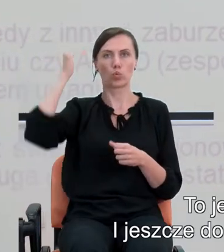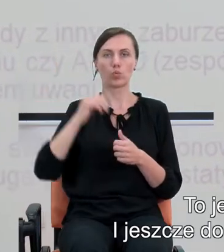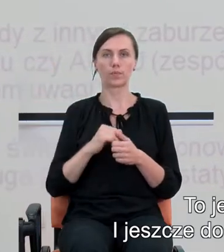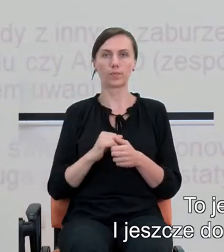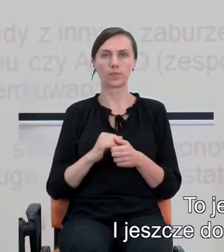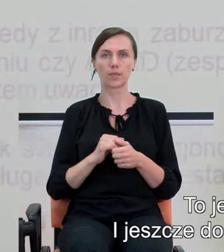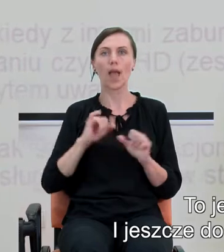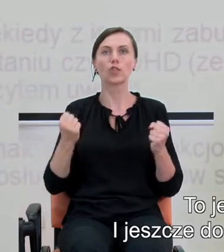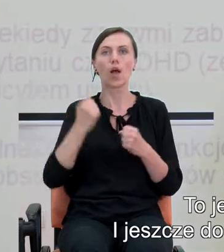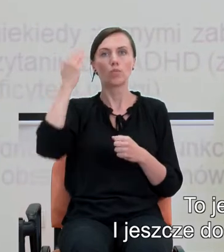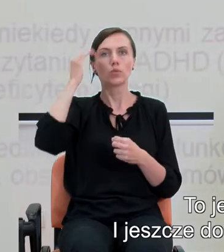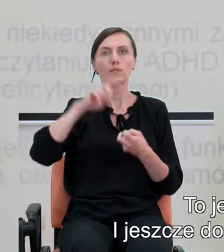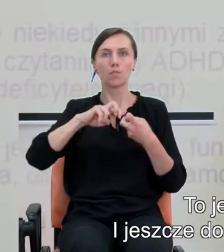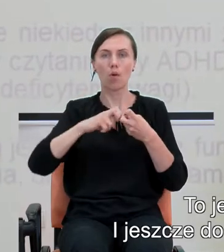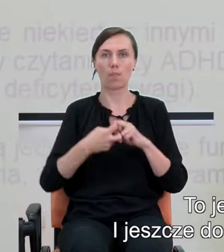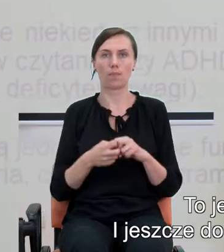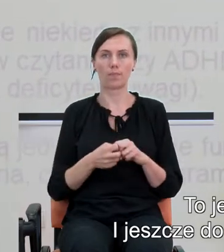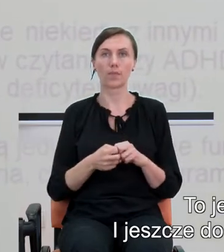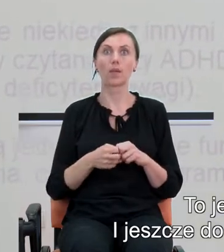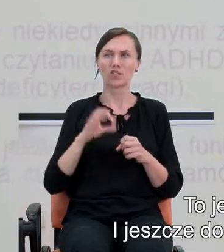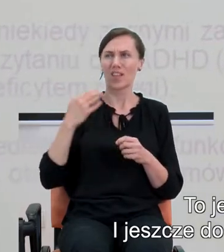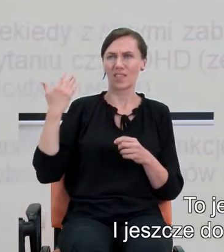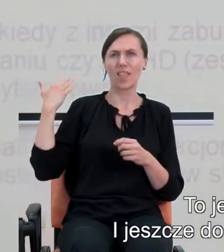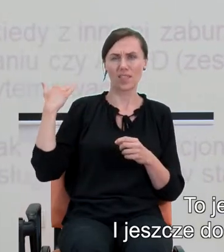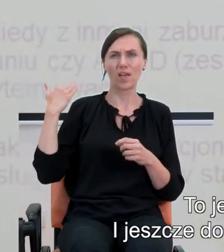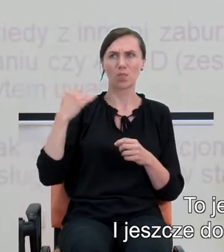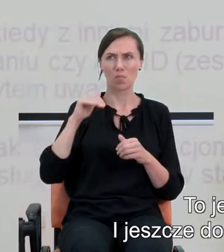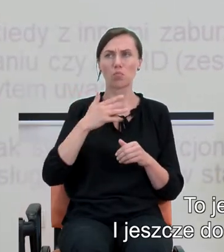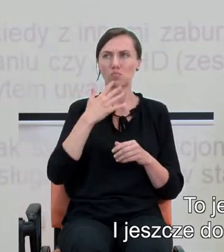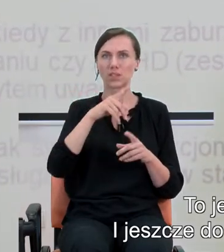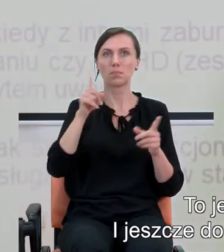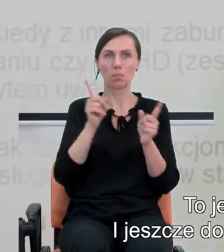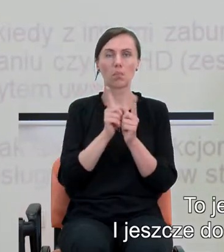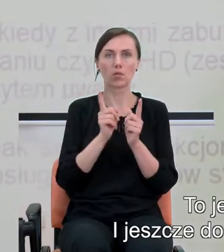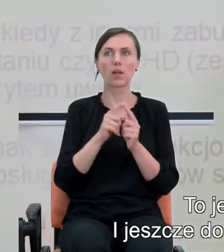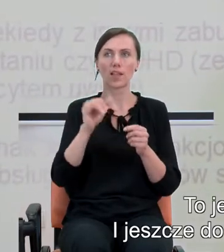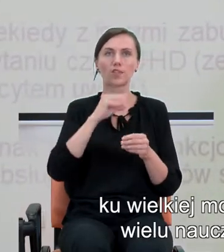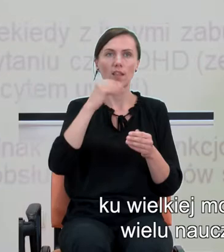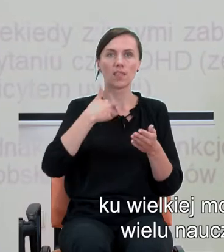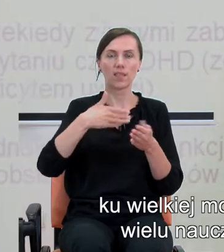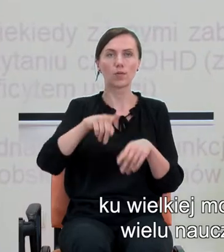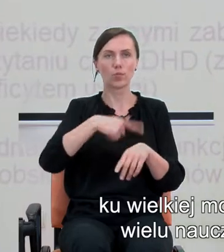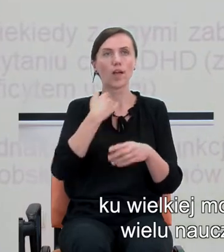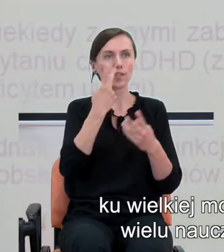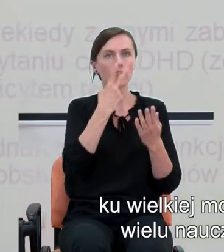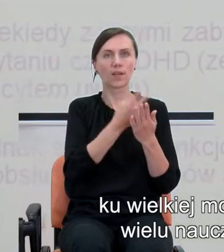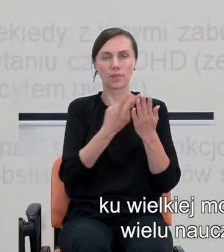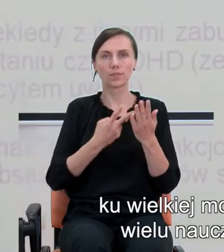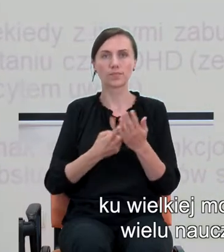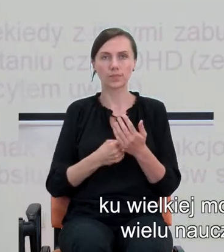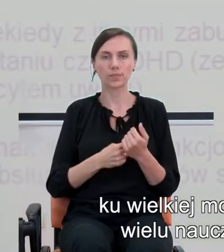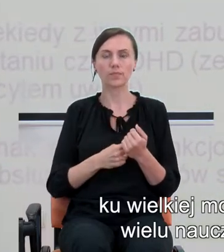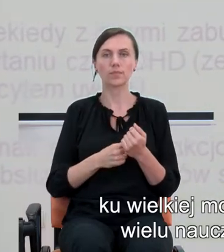I jeszcze do niedawna, można spotkać się z tym, można spotkać się z tym, no niestety, ku wielkiej mojej zgrozie,